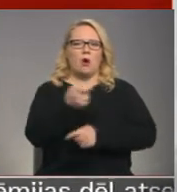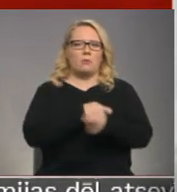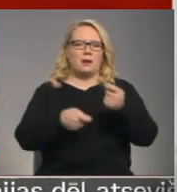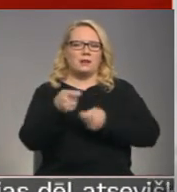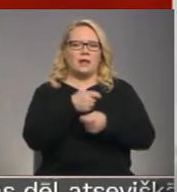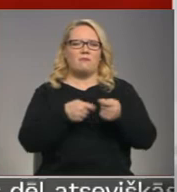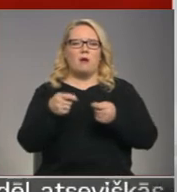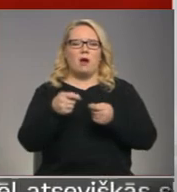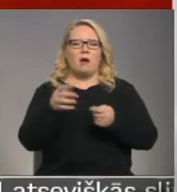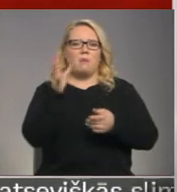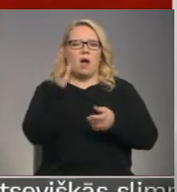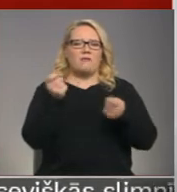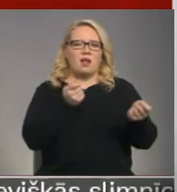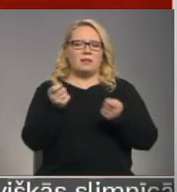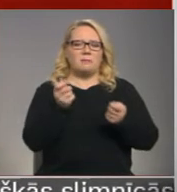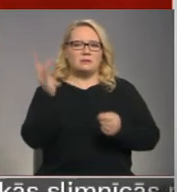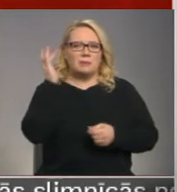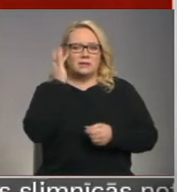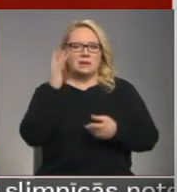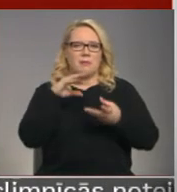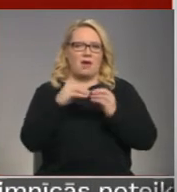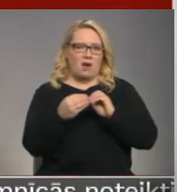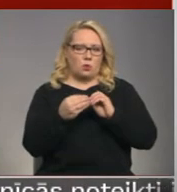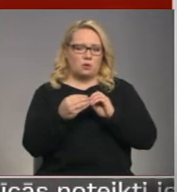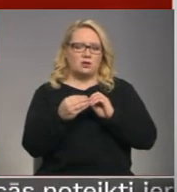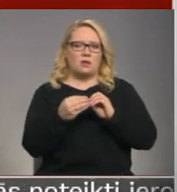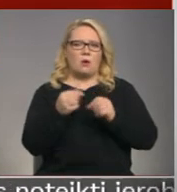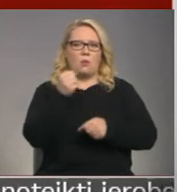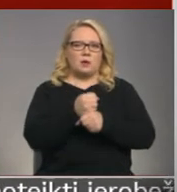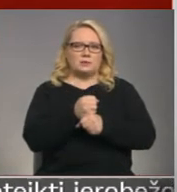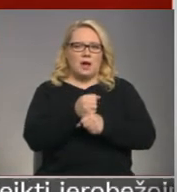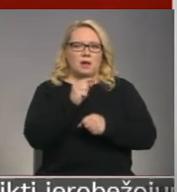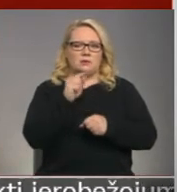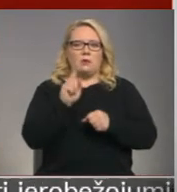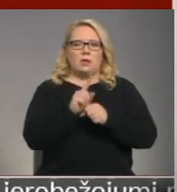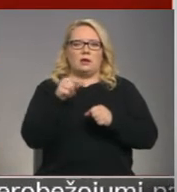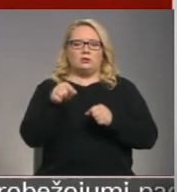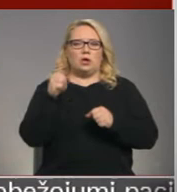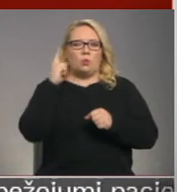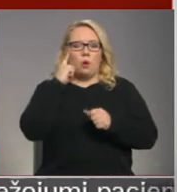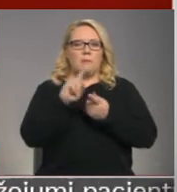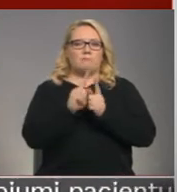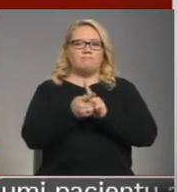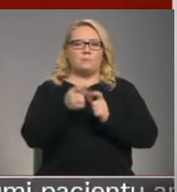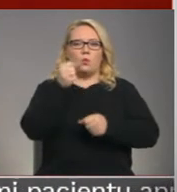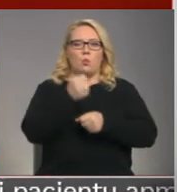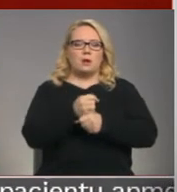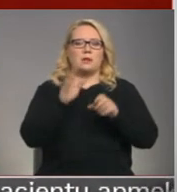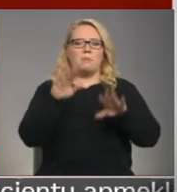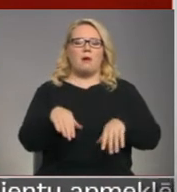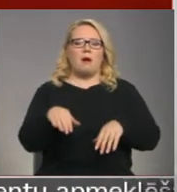pārvaldības principu ievērošana ostā. Ir šī doma pārvērst ostas par